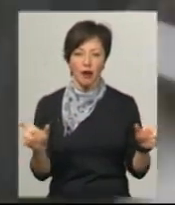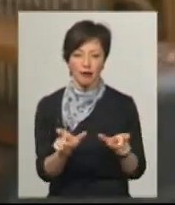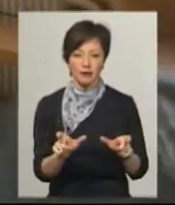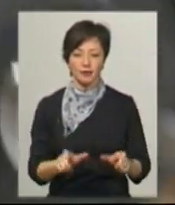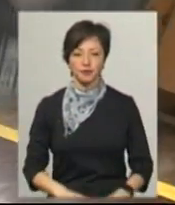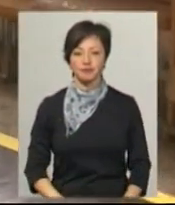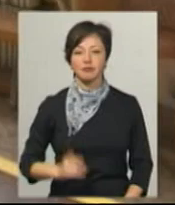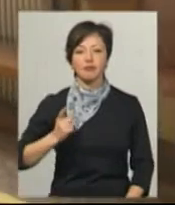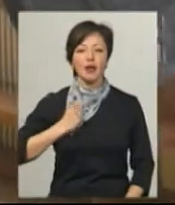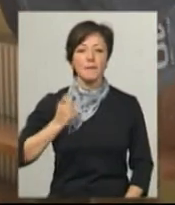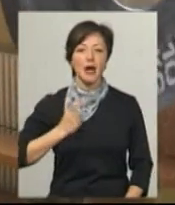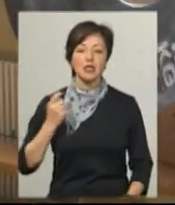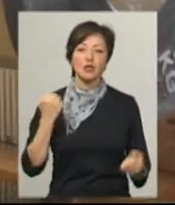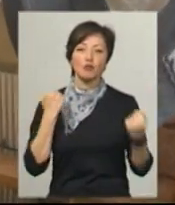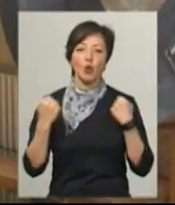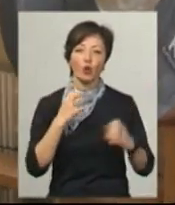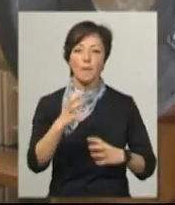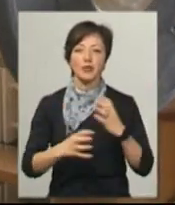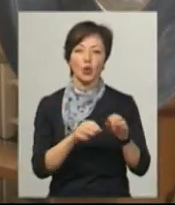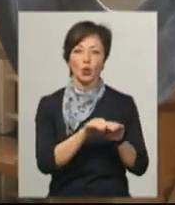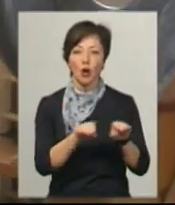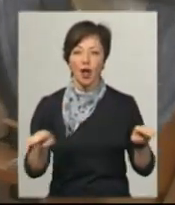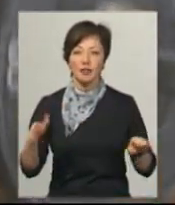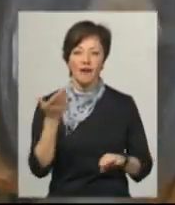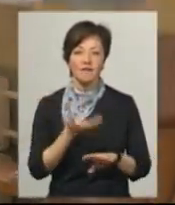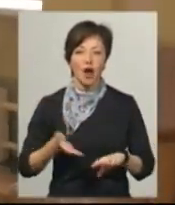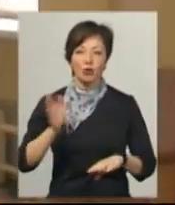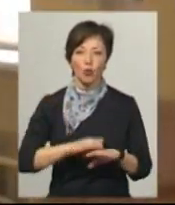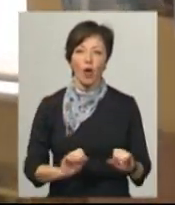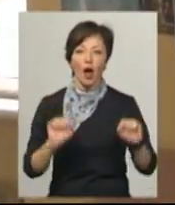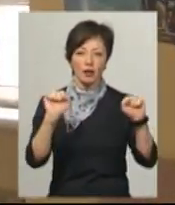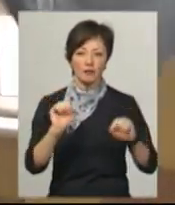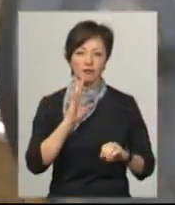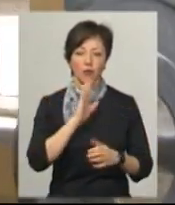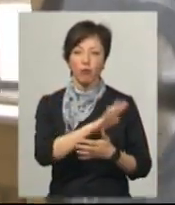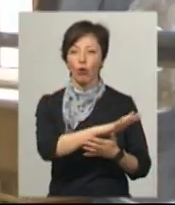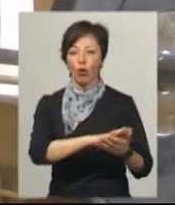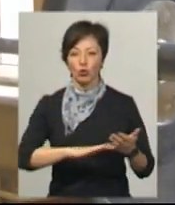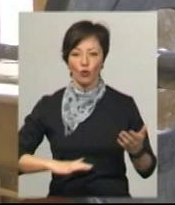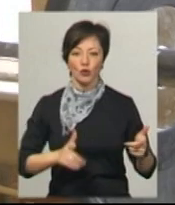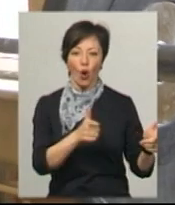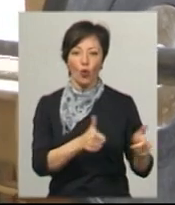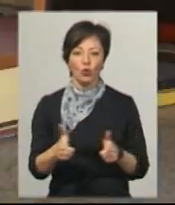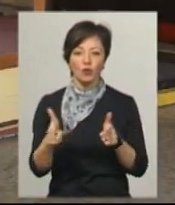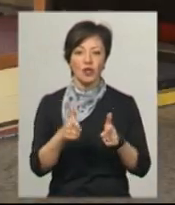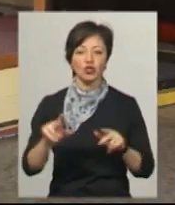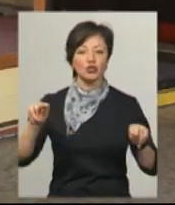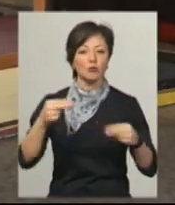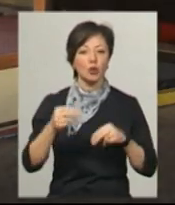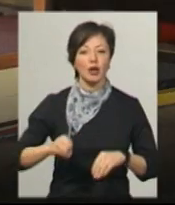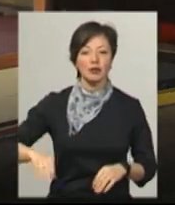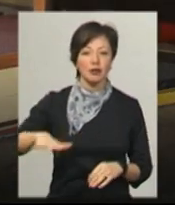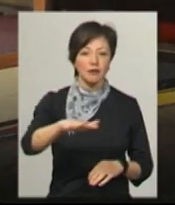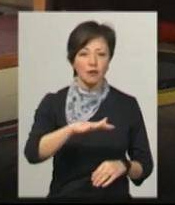Майстер спорту міжнародного класу з важкої атлетики хмельничанка Ангеліна Ломачинська під час карантину продовжує готуватися до Чемпіонату Європи. Моя